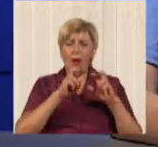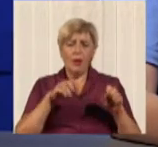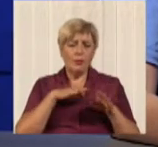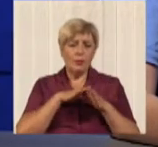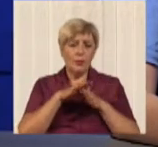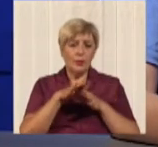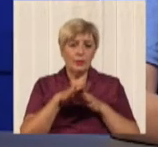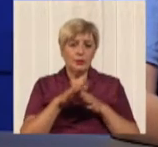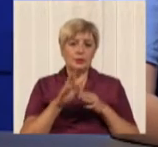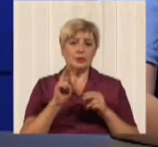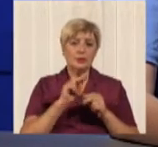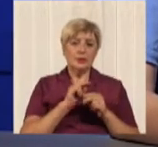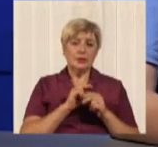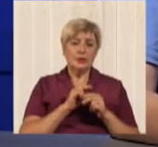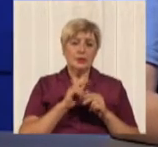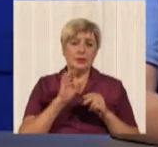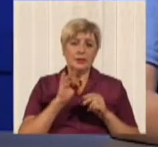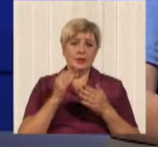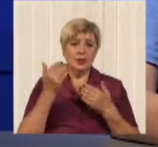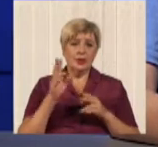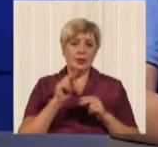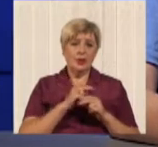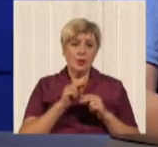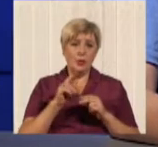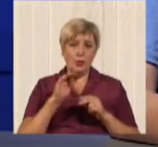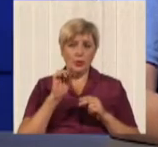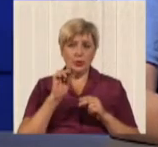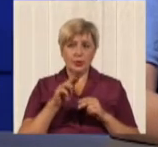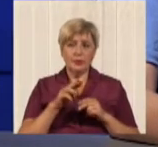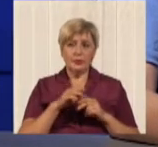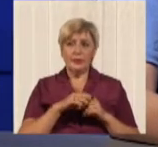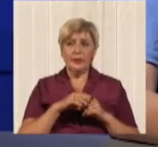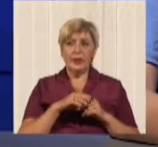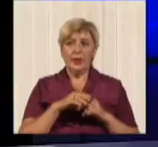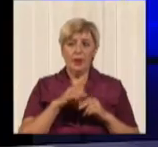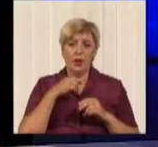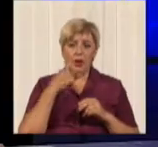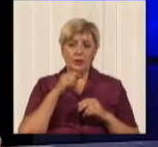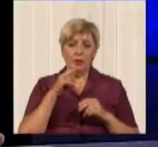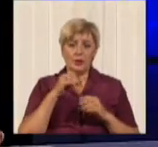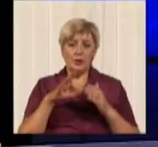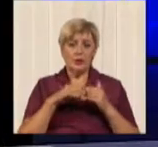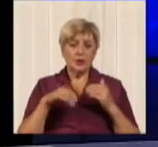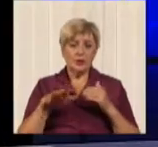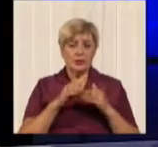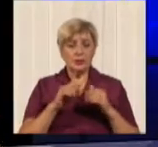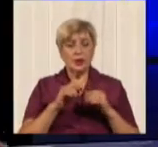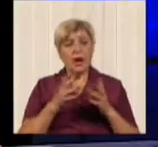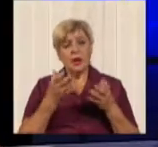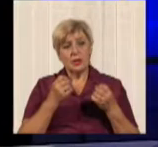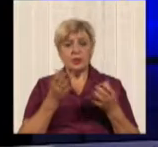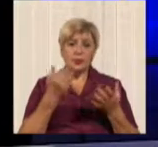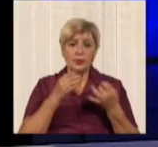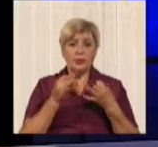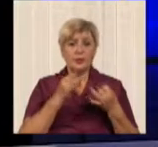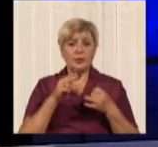новим тролейбусам і їх ремонт. Ми з вами говорили про наземний транспорт. Що можна сказати про метро? Чи